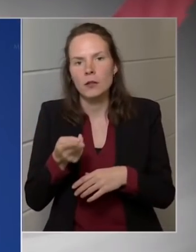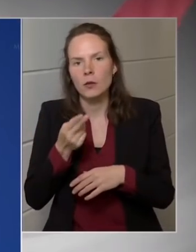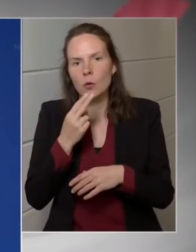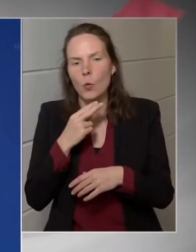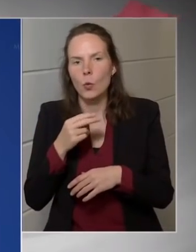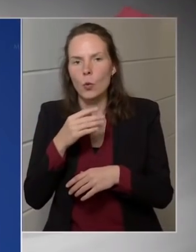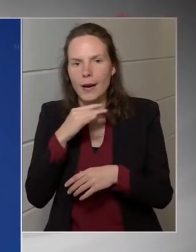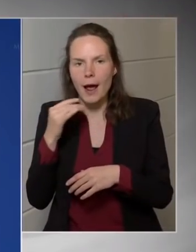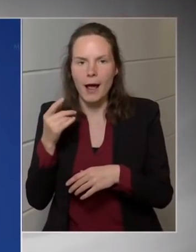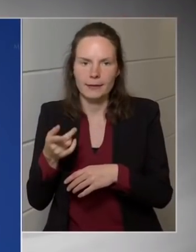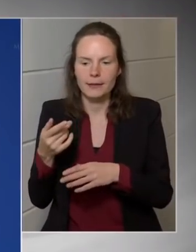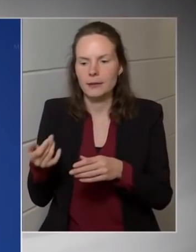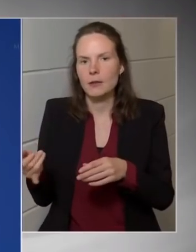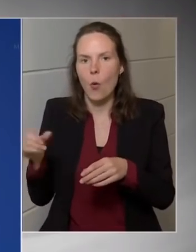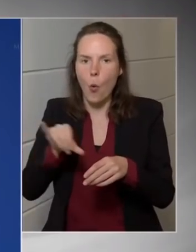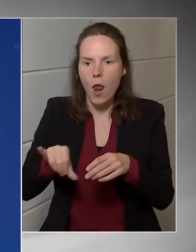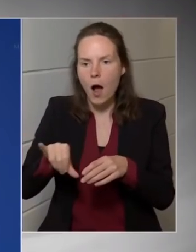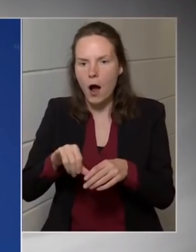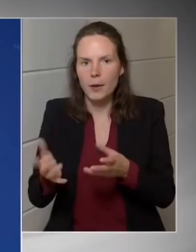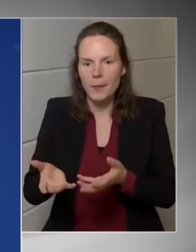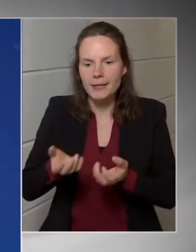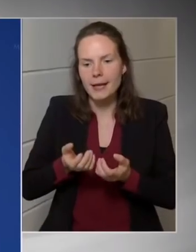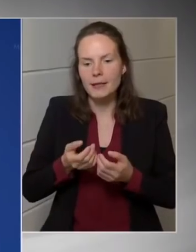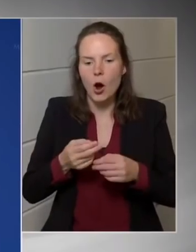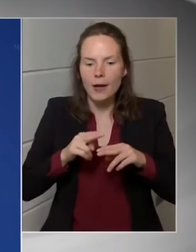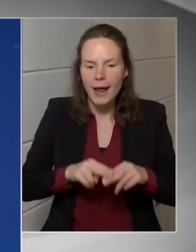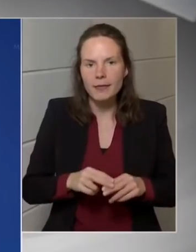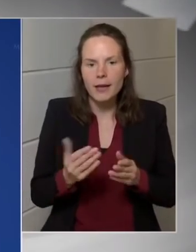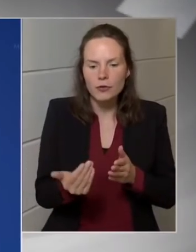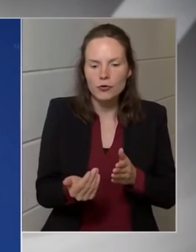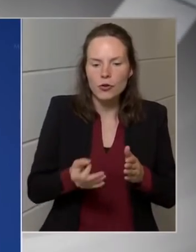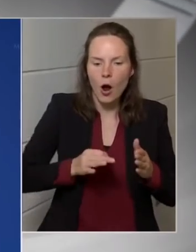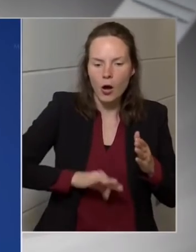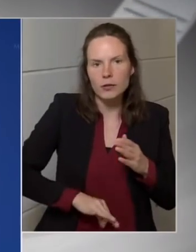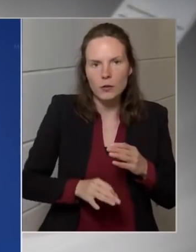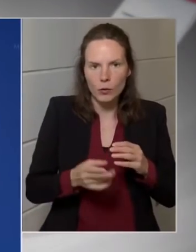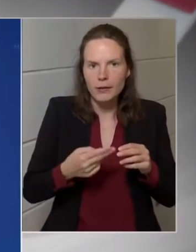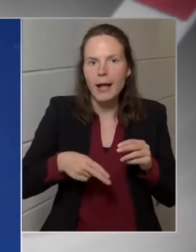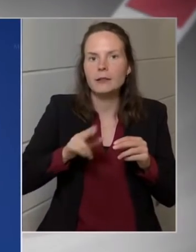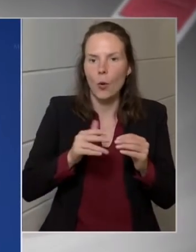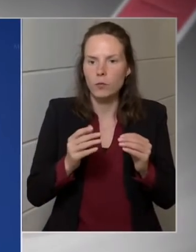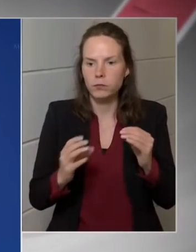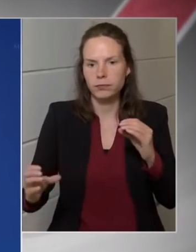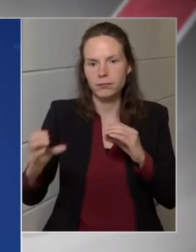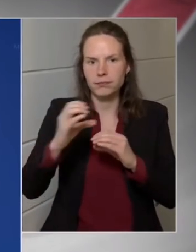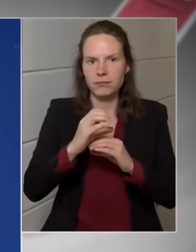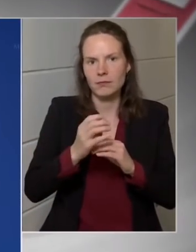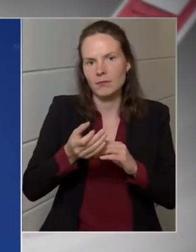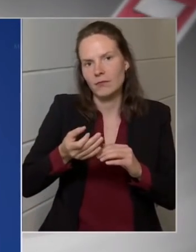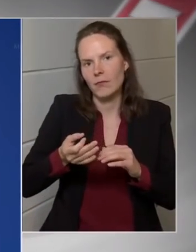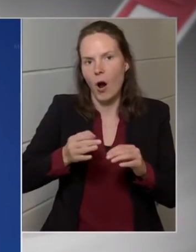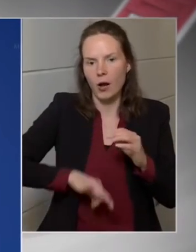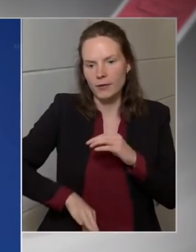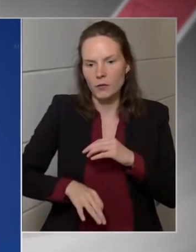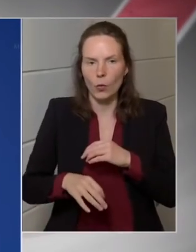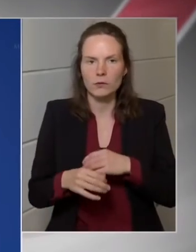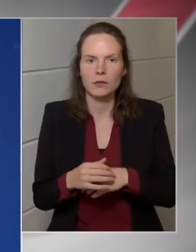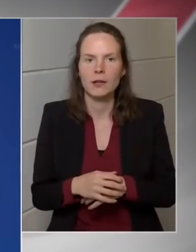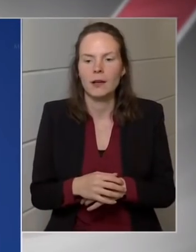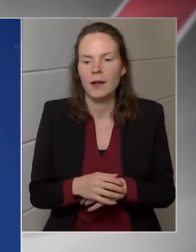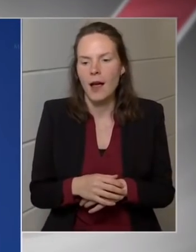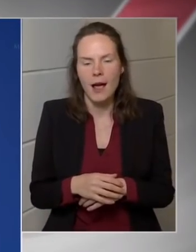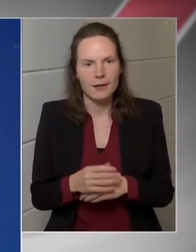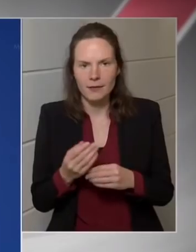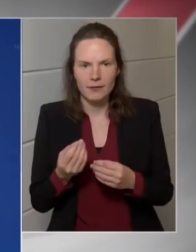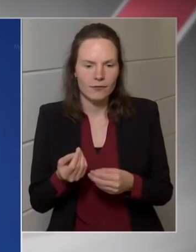tartozik, hanem ami a jelenlegi helyzetből, megnövekedett inflációból, megnövekedett kamatokból, vagy éppen az uráli olajbeszerzésből eredő